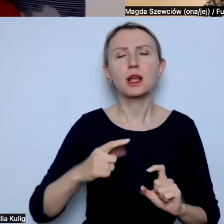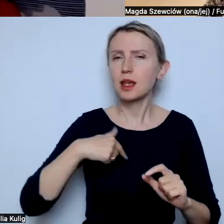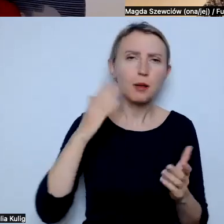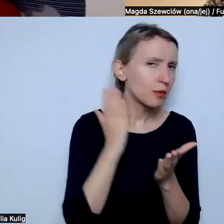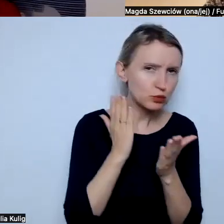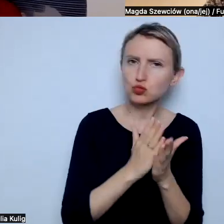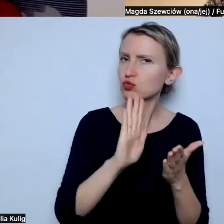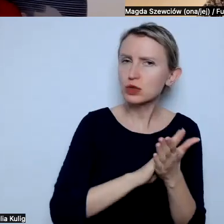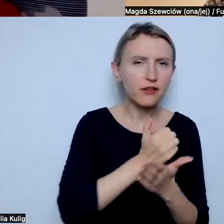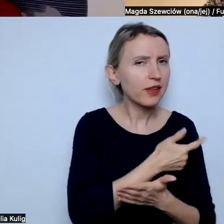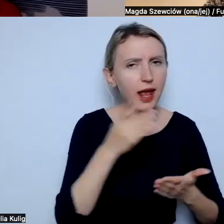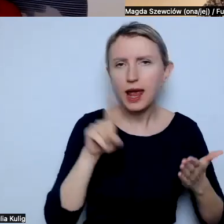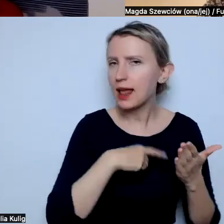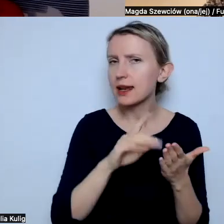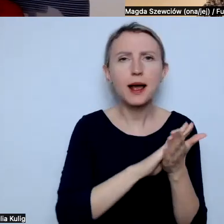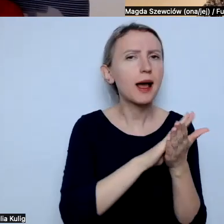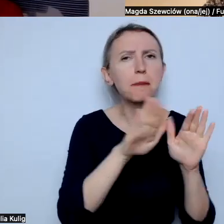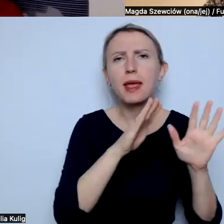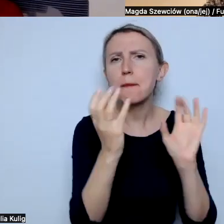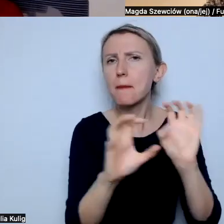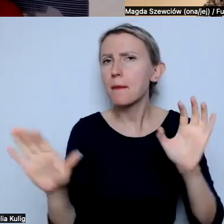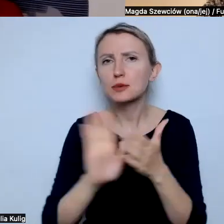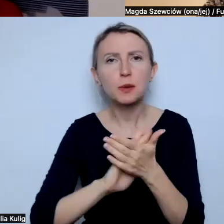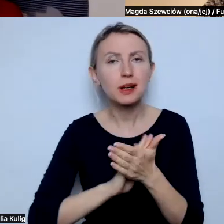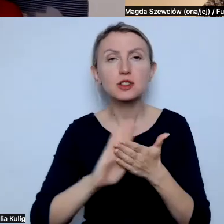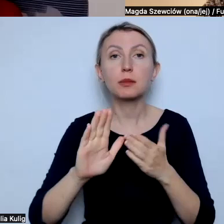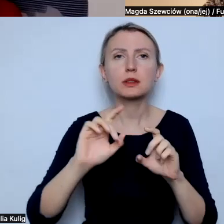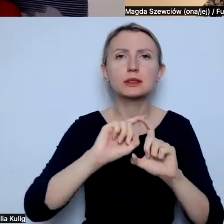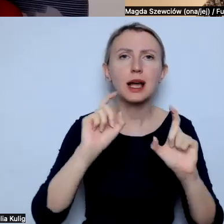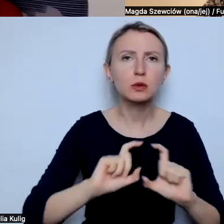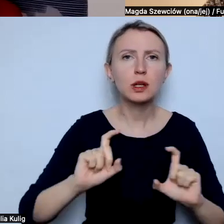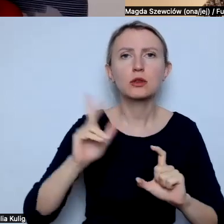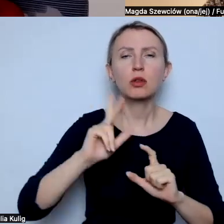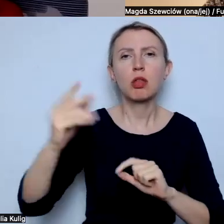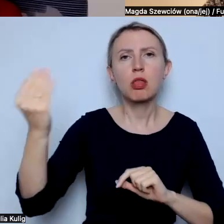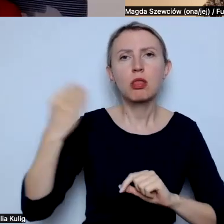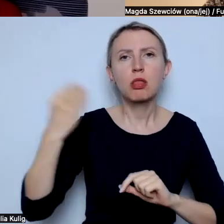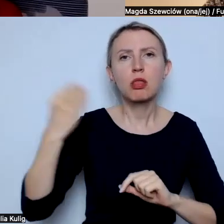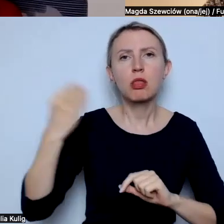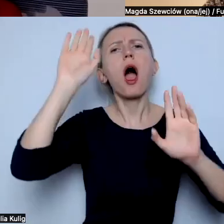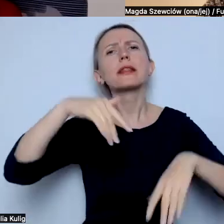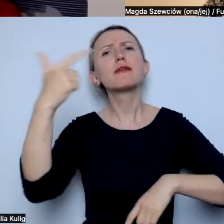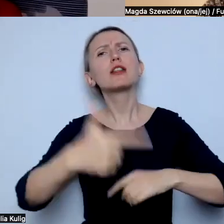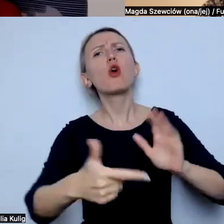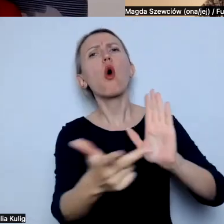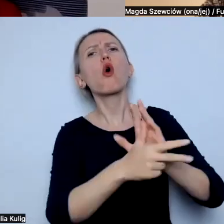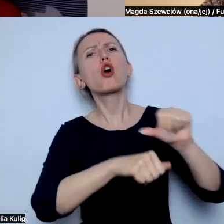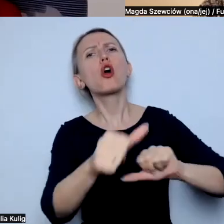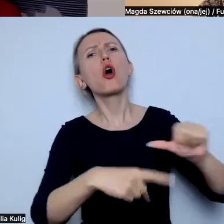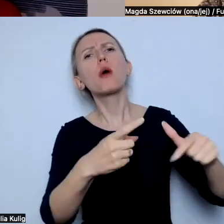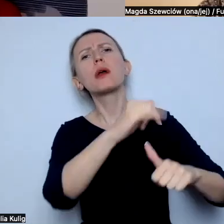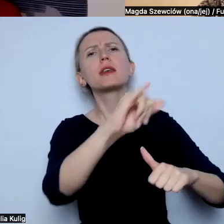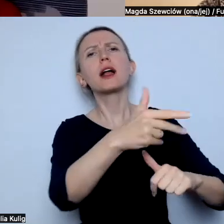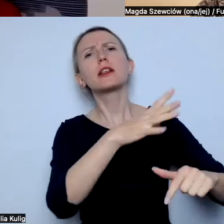wielokrotnie w wielu różnych miejscach i wciąż co jakiś czas ktoś to wyciągał i mówi, a w 2018 roku Janina